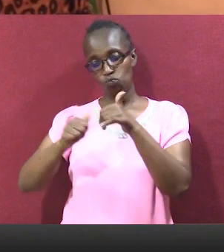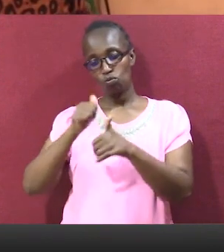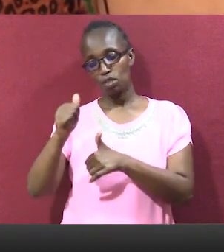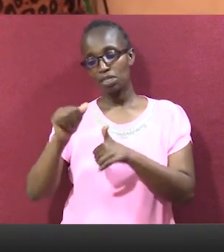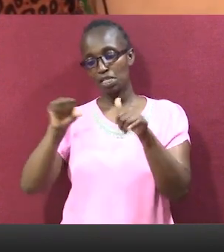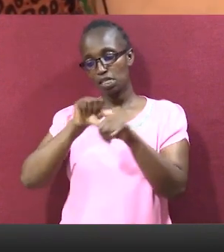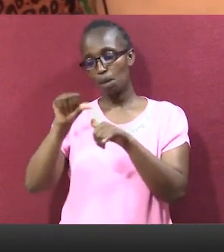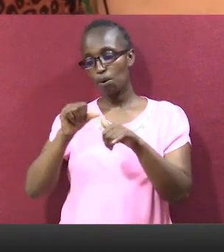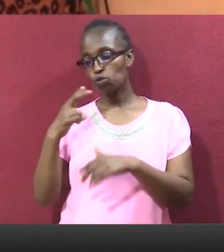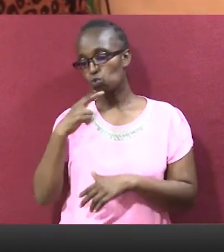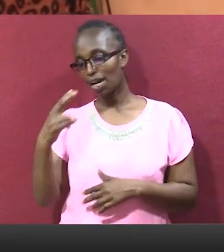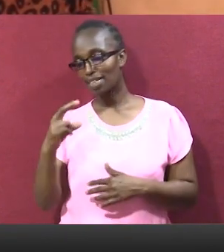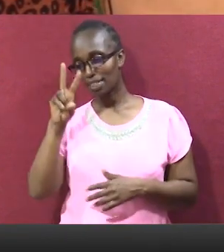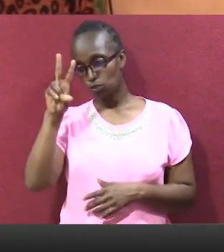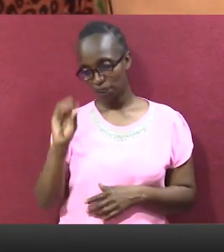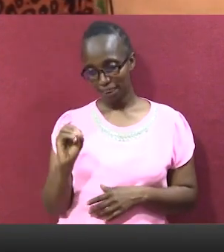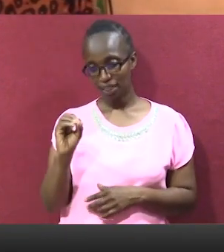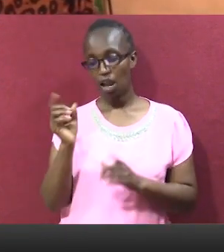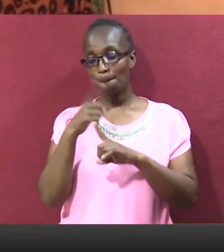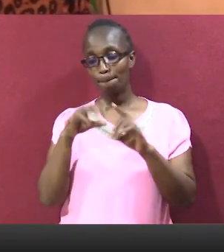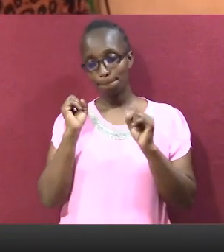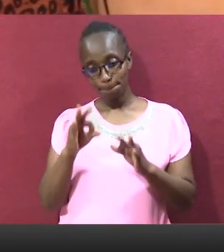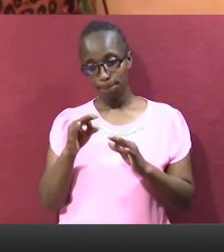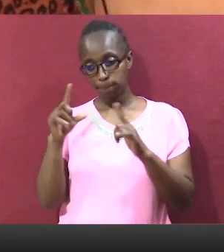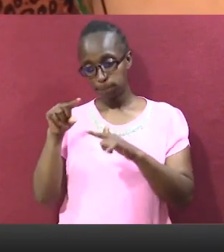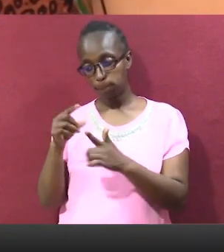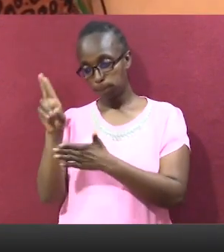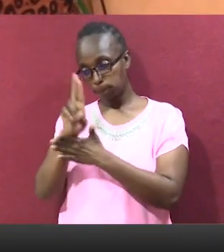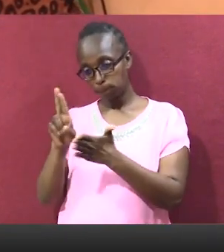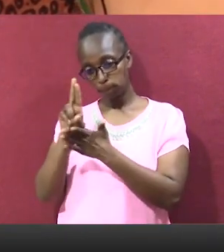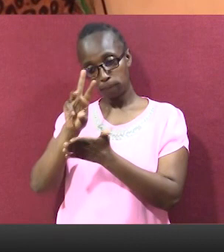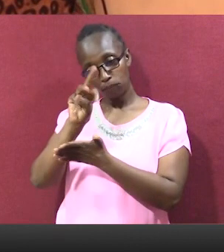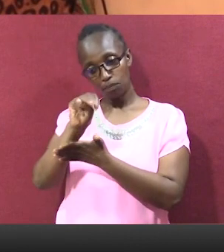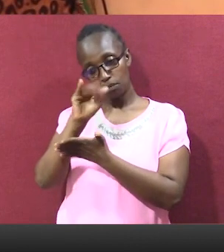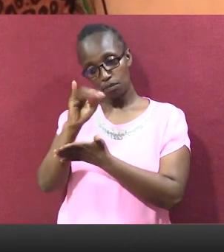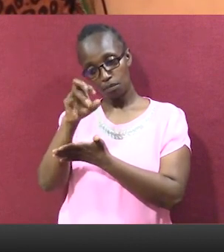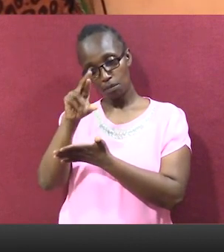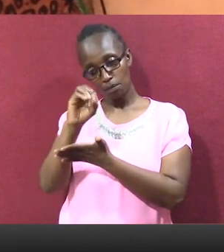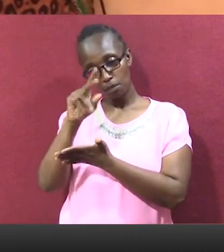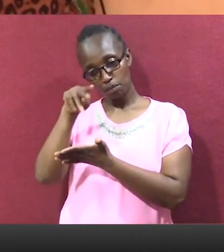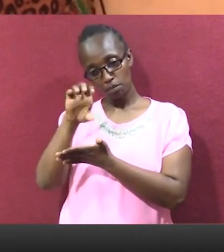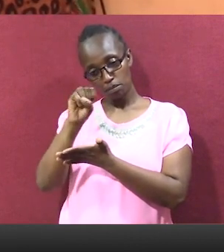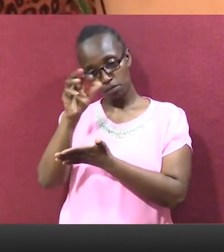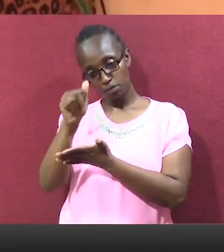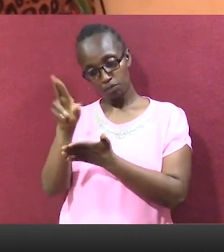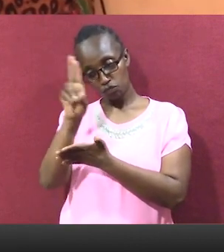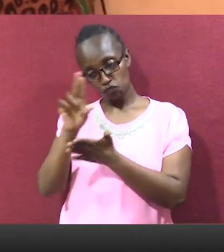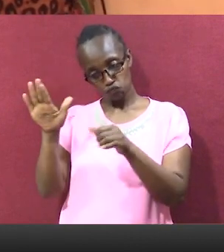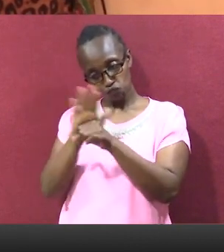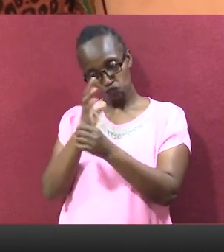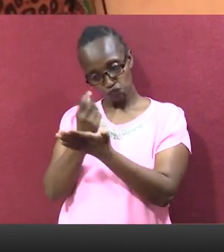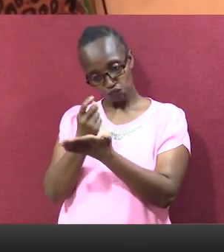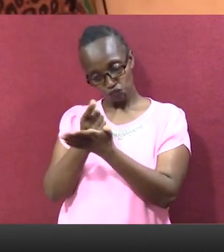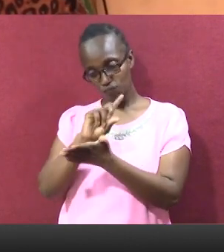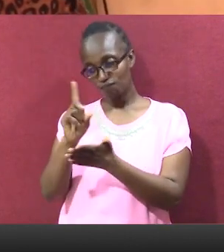unga, anywhere, unga will be about 220 shillings. But when you buy it on micro pesa, you